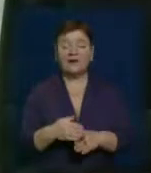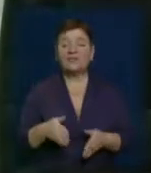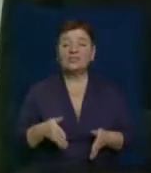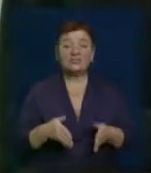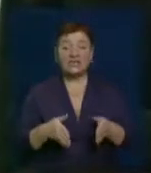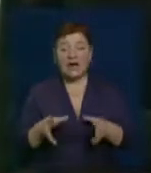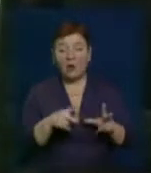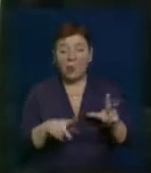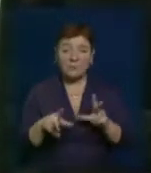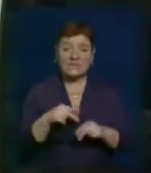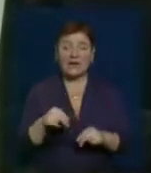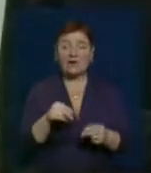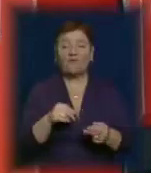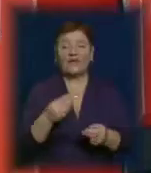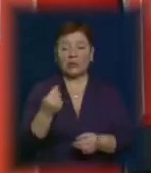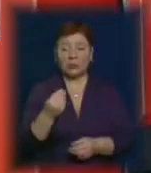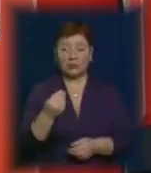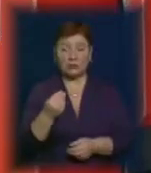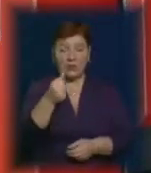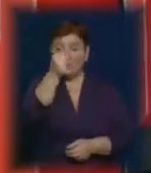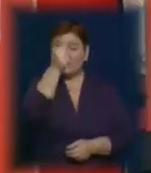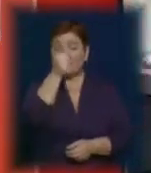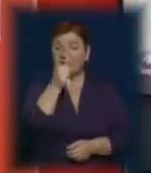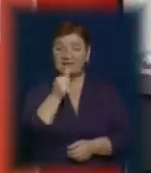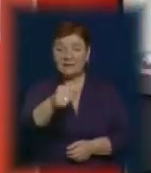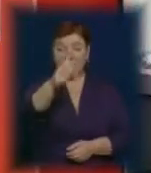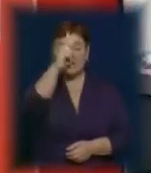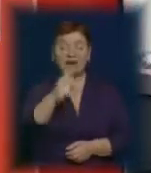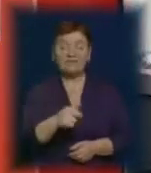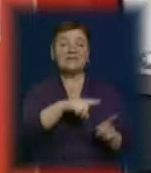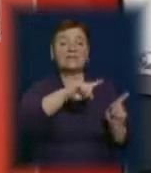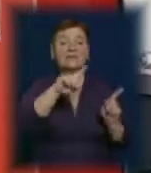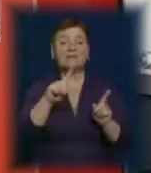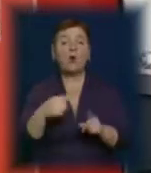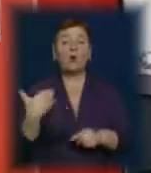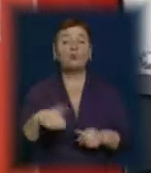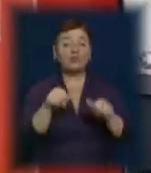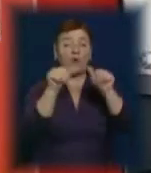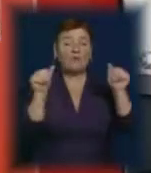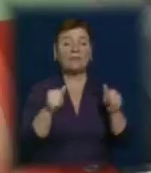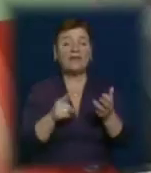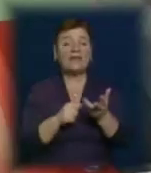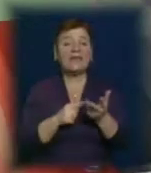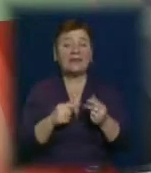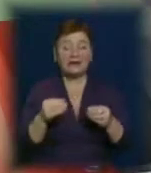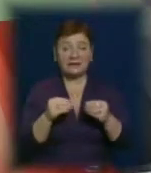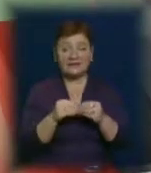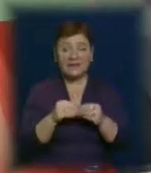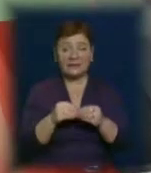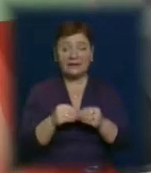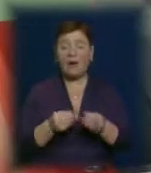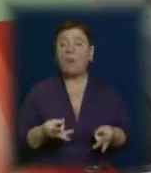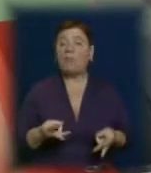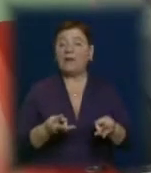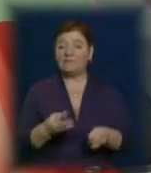зарахування коштів на його поточний рахунок. За місяць дії державної програми на Закарпатті вже оформили кілька десятків паливних кредитів.